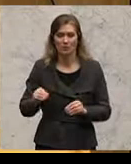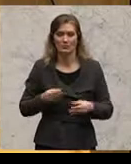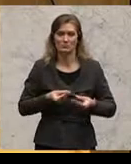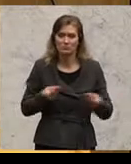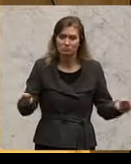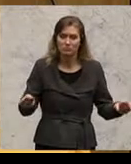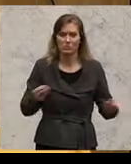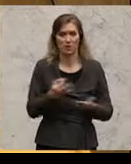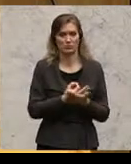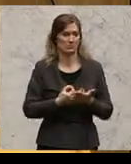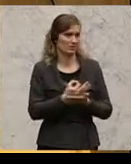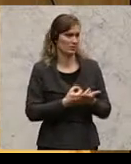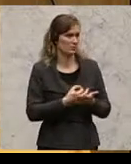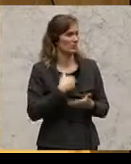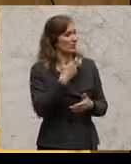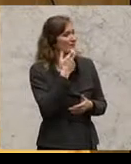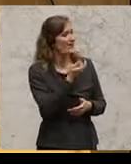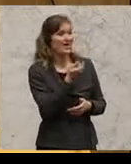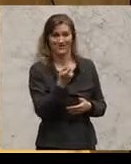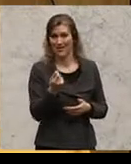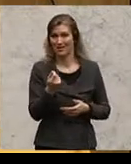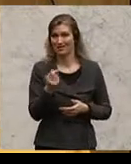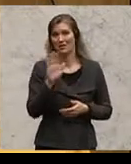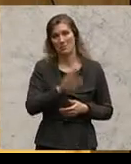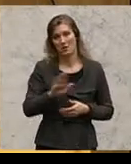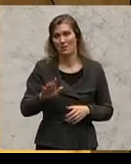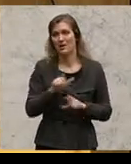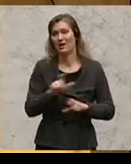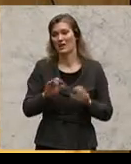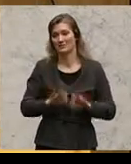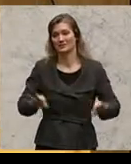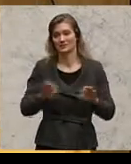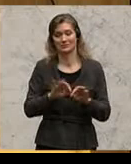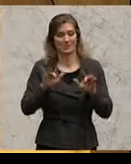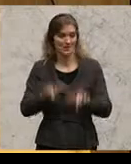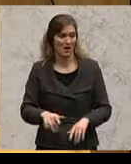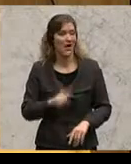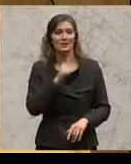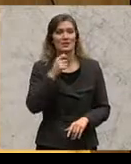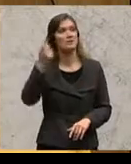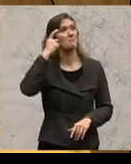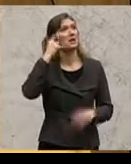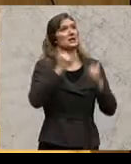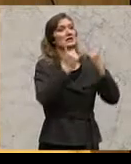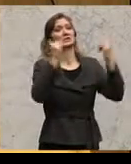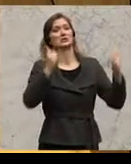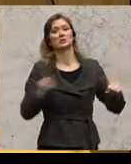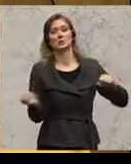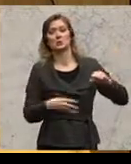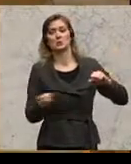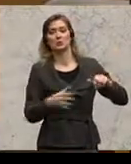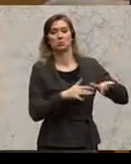Wir wollen einfach, dass das Geld in den Klassenzimmern ankommt und nicht in einem Institut versickert.